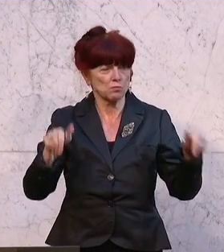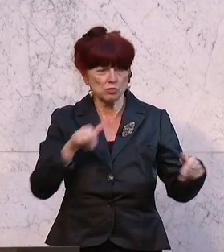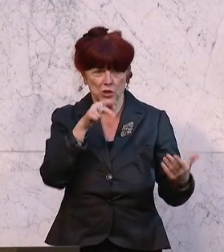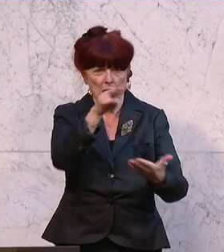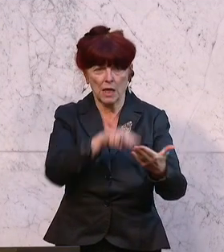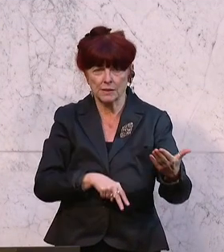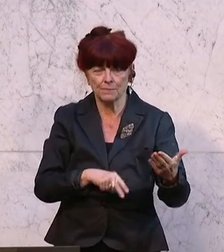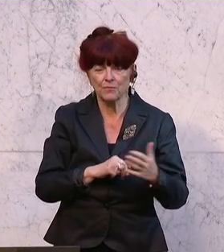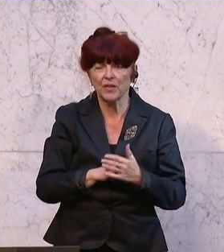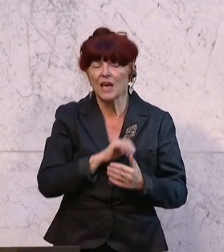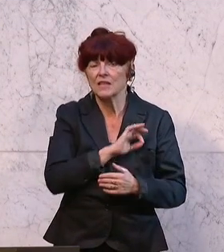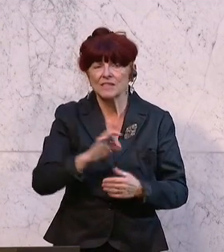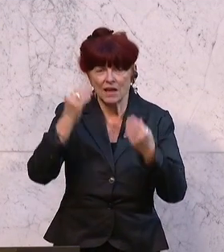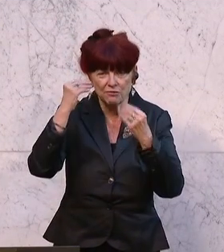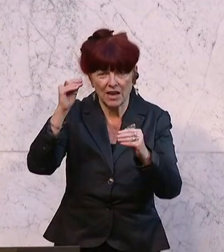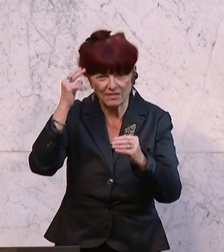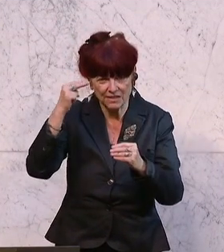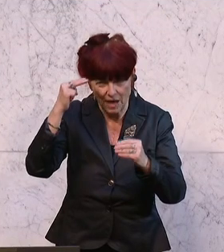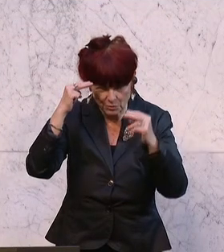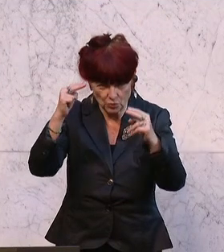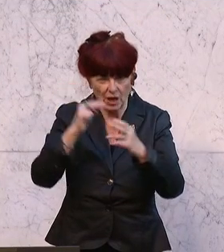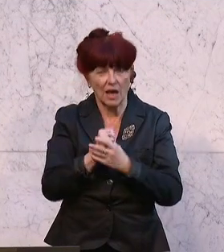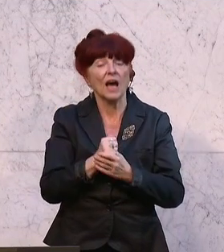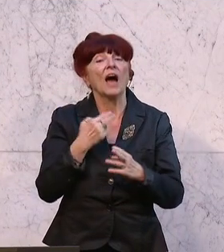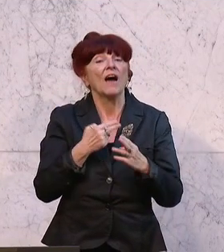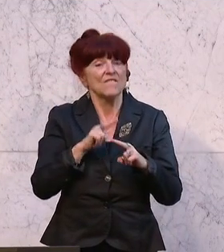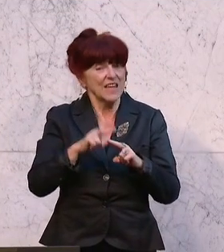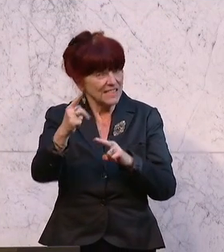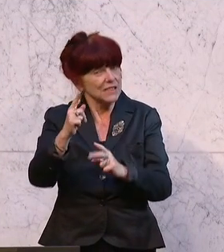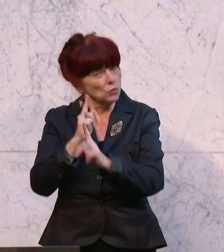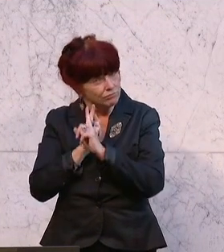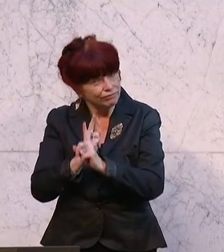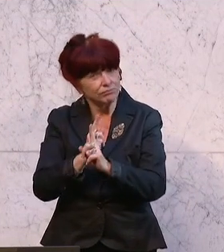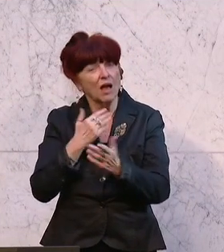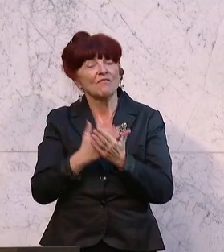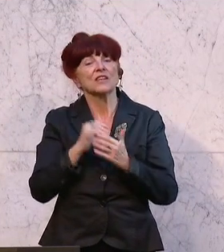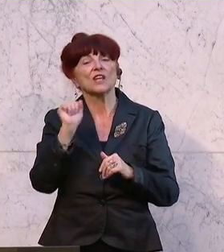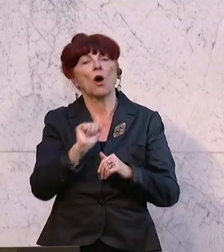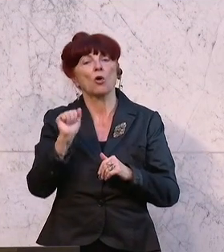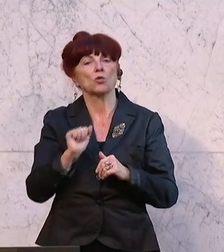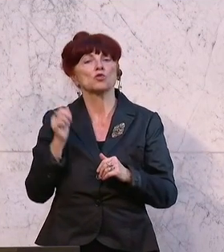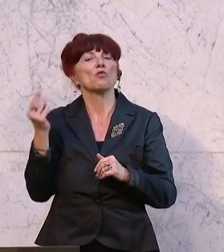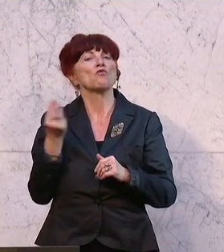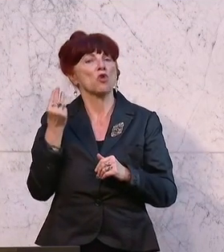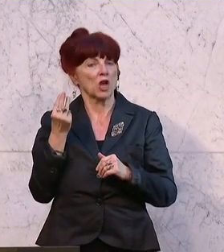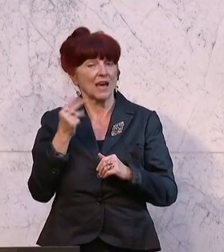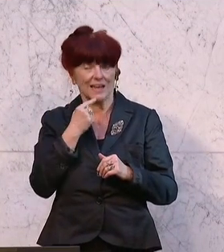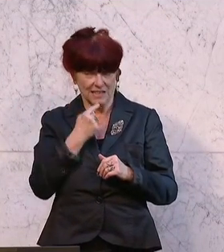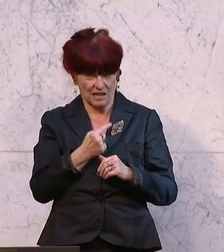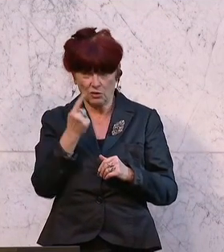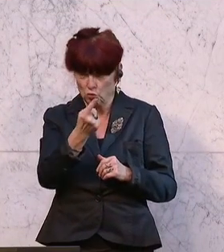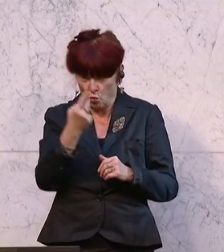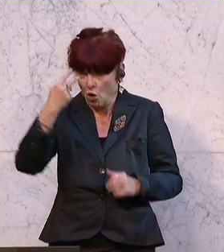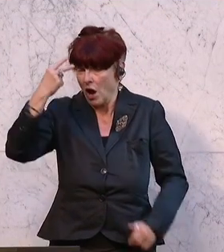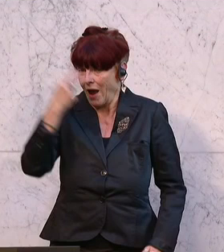Meine sehr verehrten Damen und Herren, wenn Sie das glauben, was der August Wöginger gesagt hat, dann wird es unserem Antrag heute zustimmen.